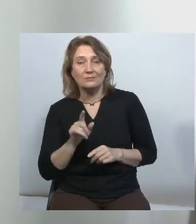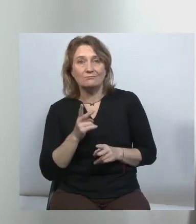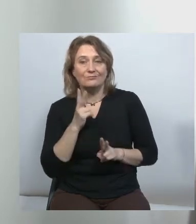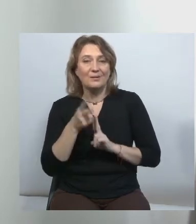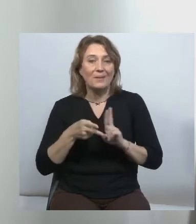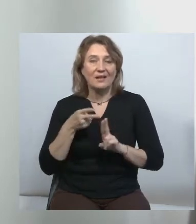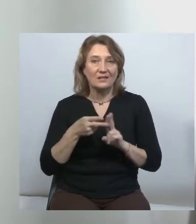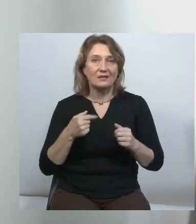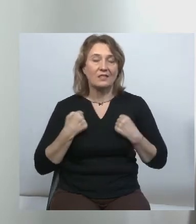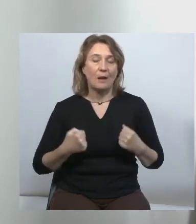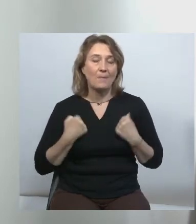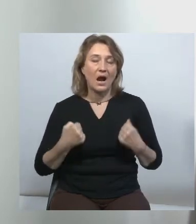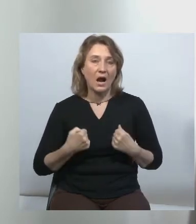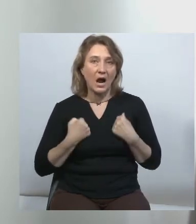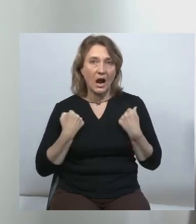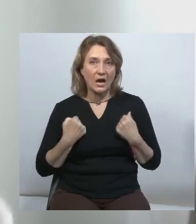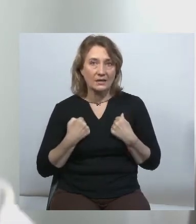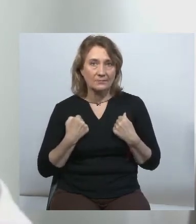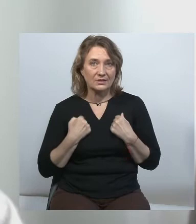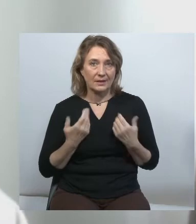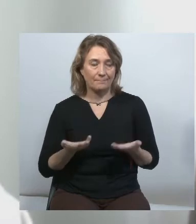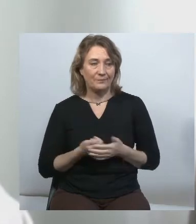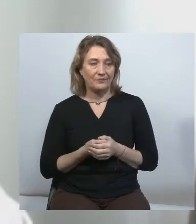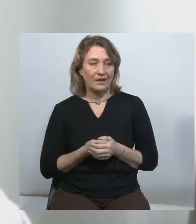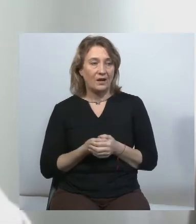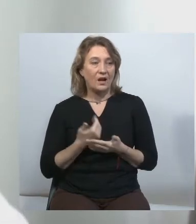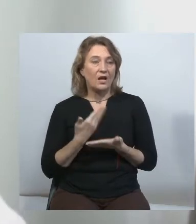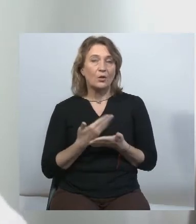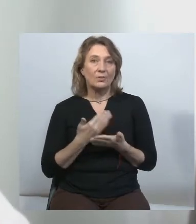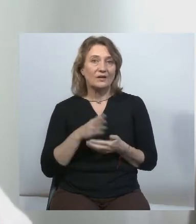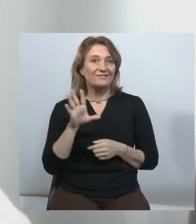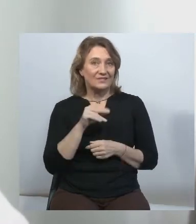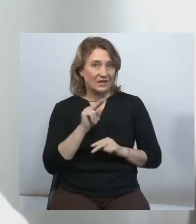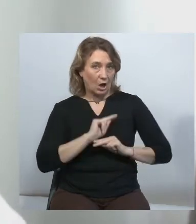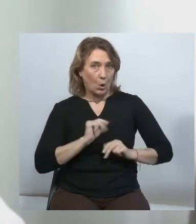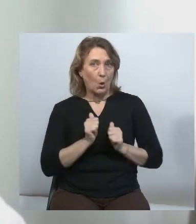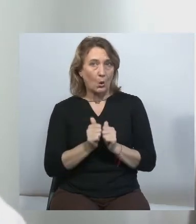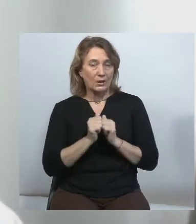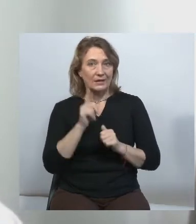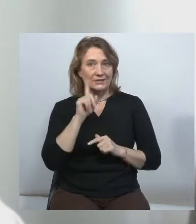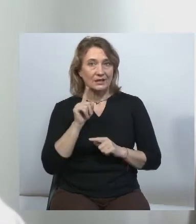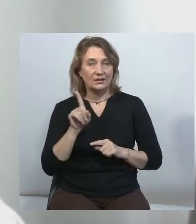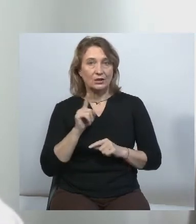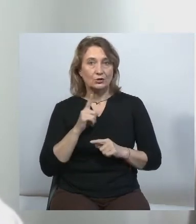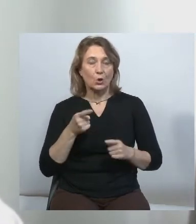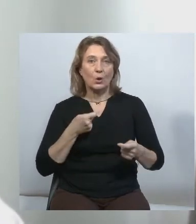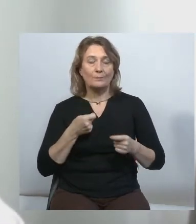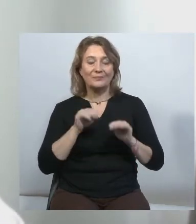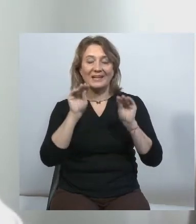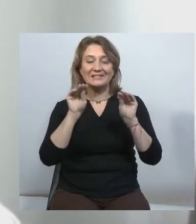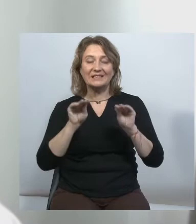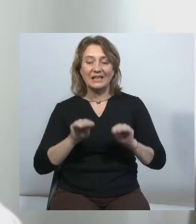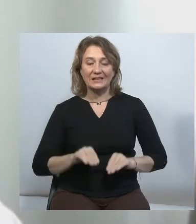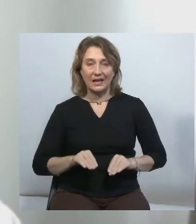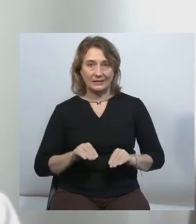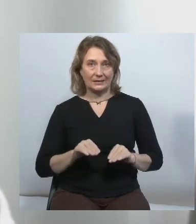намагаємося пройти, от, наприклад, не знаю, чи всі колеги знають, що таке складання адміністративних